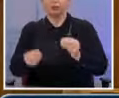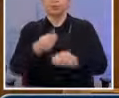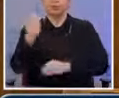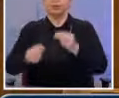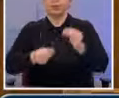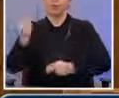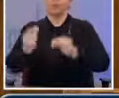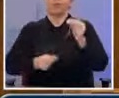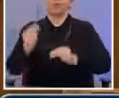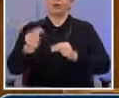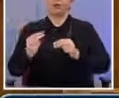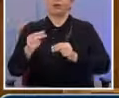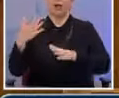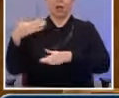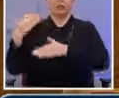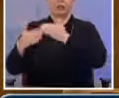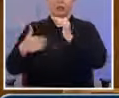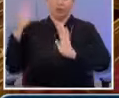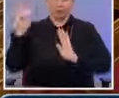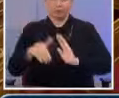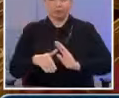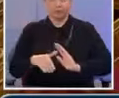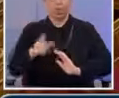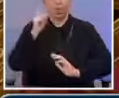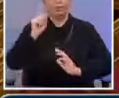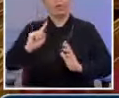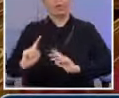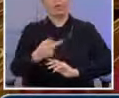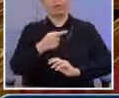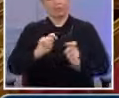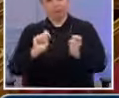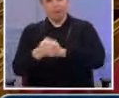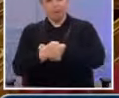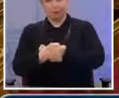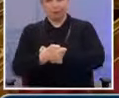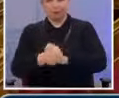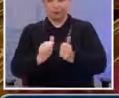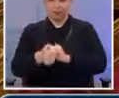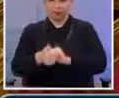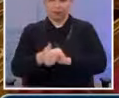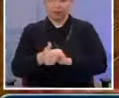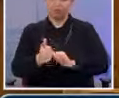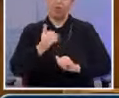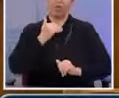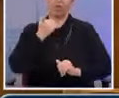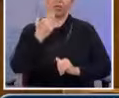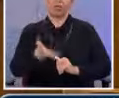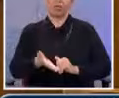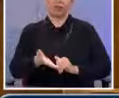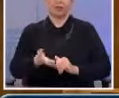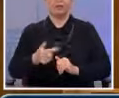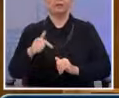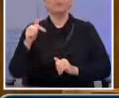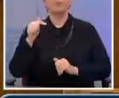θεραπεύονται από τη μια μέρα στην άλλη. Και πρωταγωνιστής στην προσπάθεια μετασχηματισμού της ελληνικής